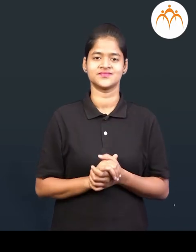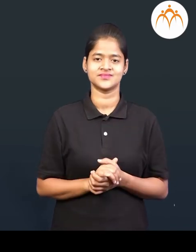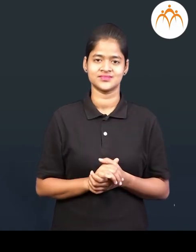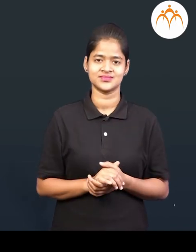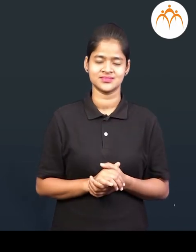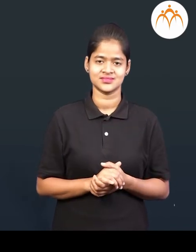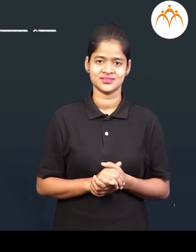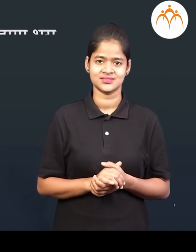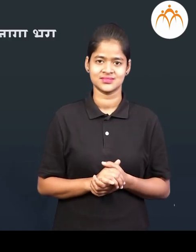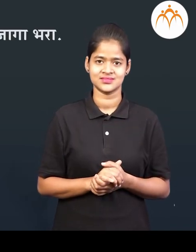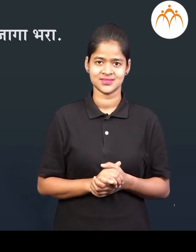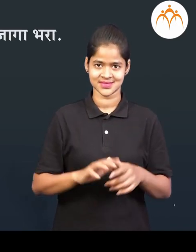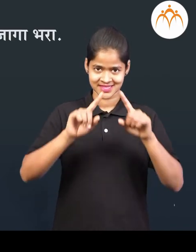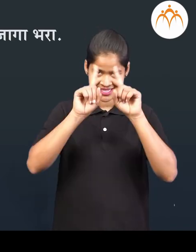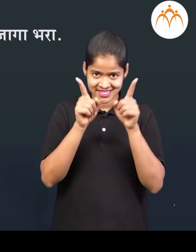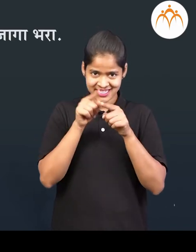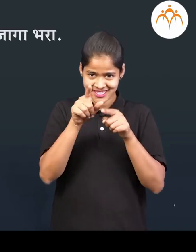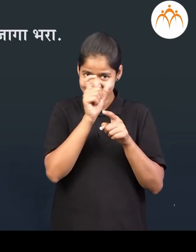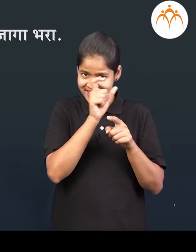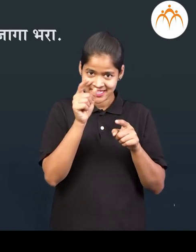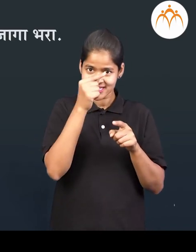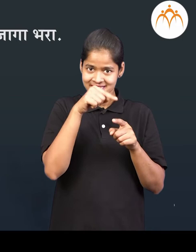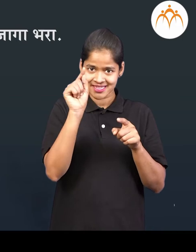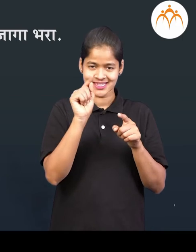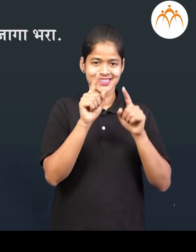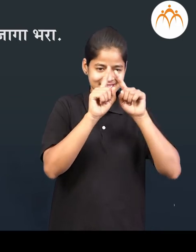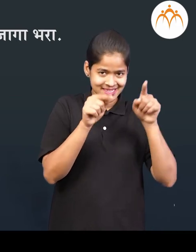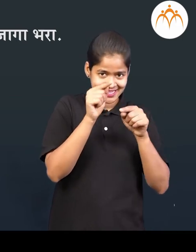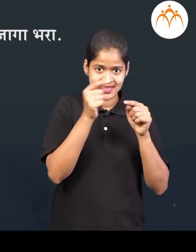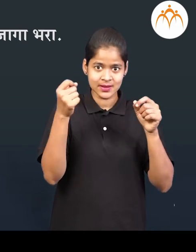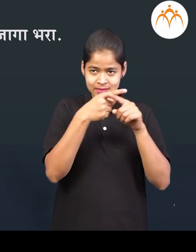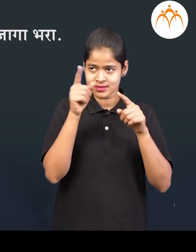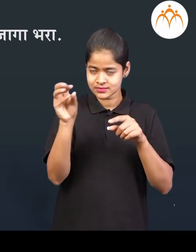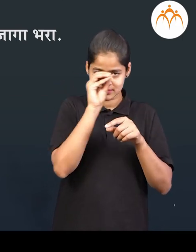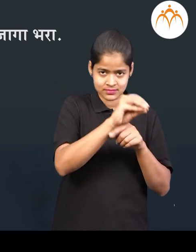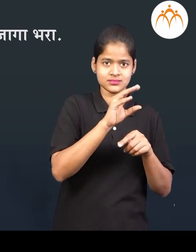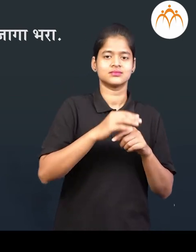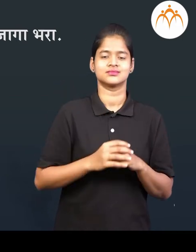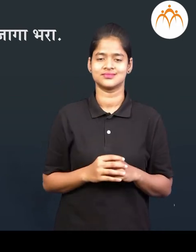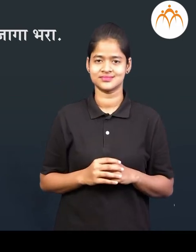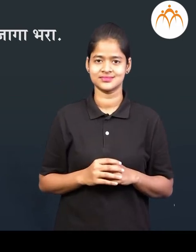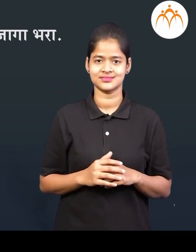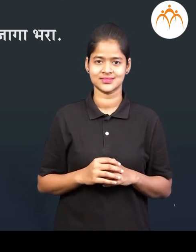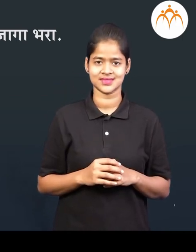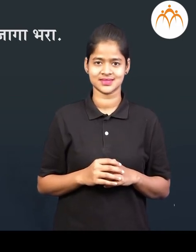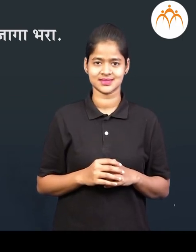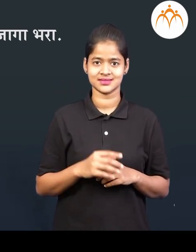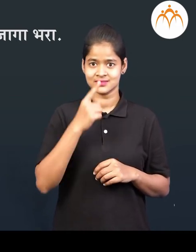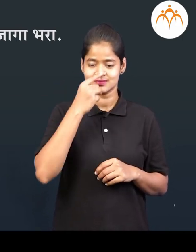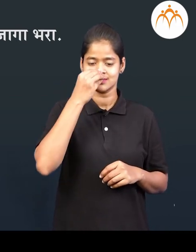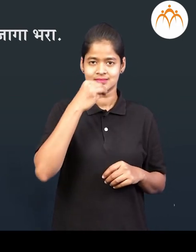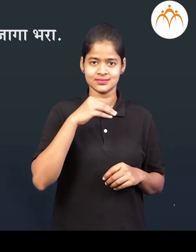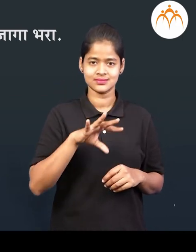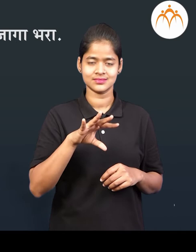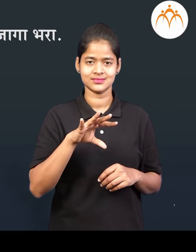कउंसातिल योग्य पर्याय निवडून गालेल्या जागा भरा। आपन नाकातून